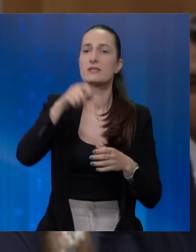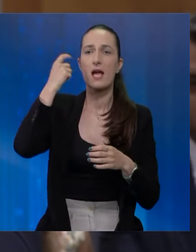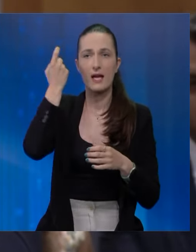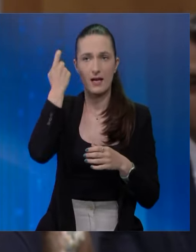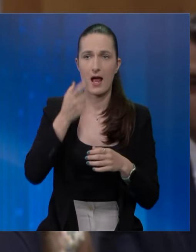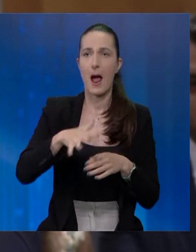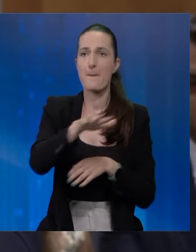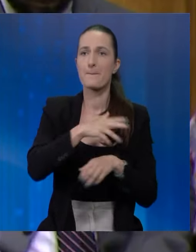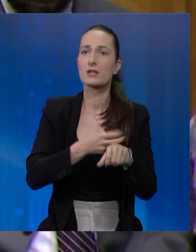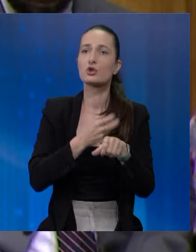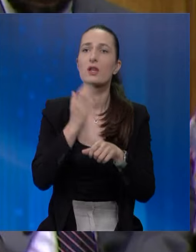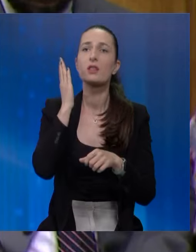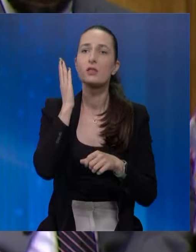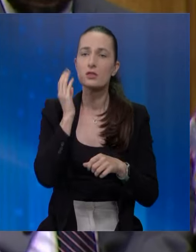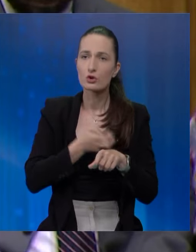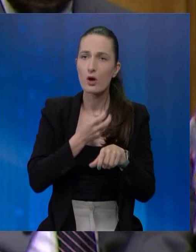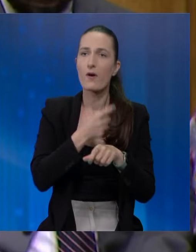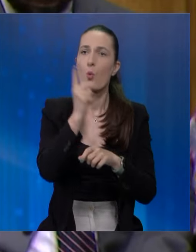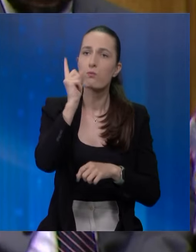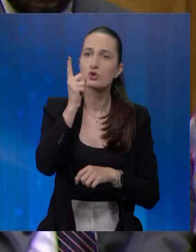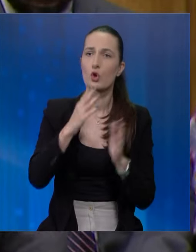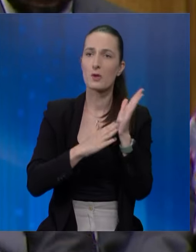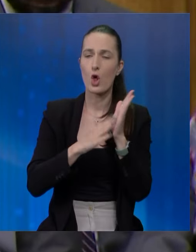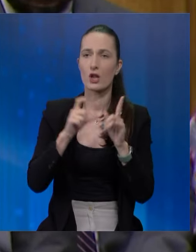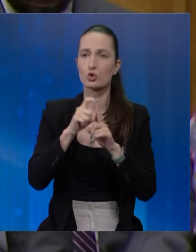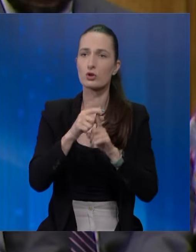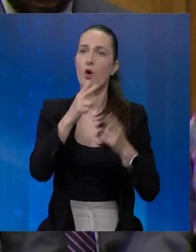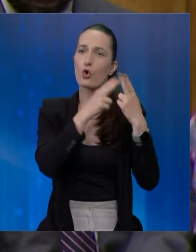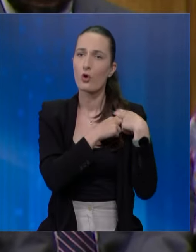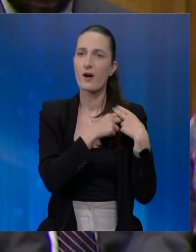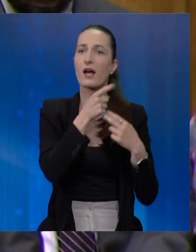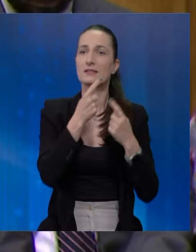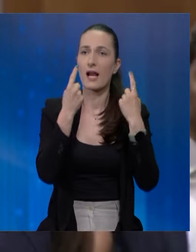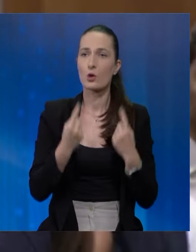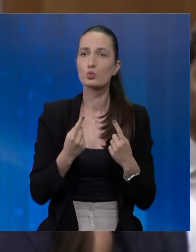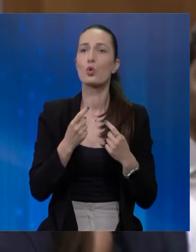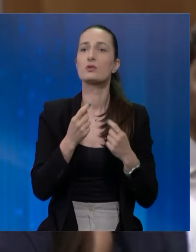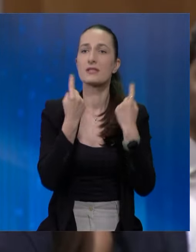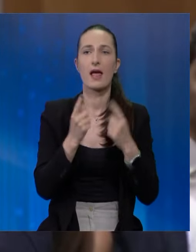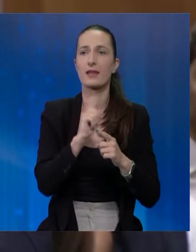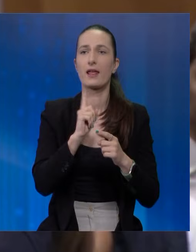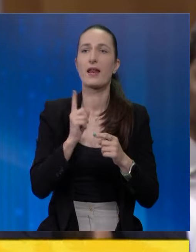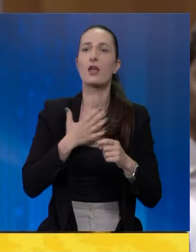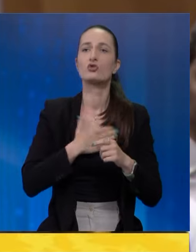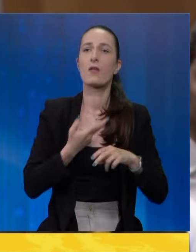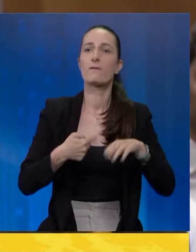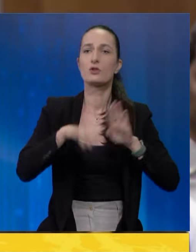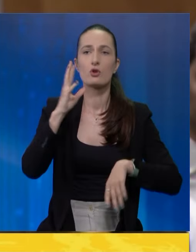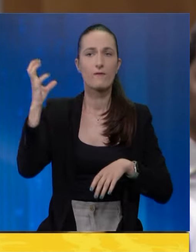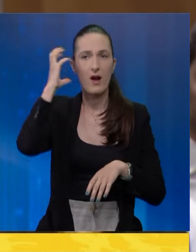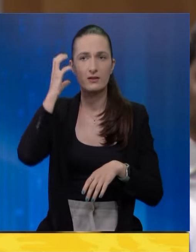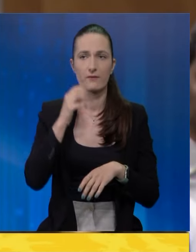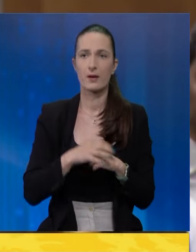upozorio je da Miloradu Dodiku odgovara trenutno stanje i da ne želi više vladavine prava. Vidite, on je uglavnom